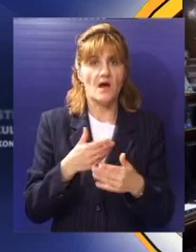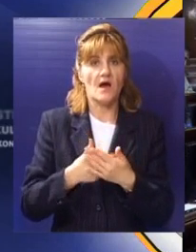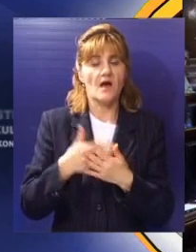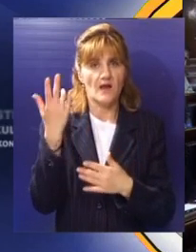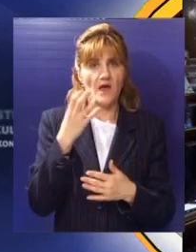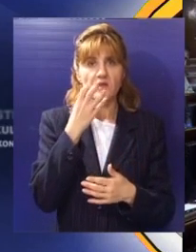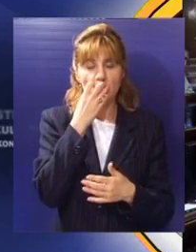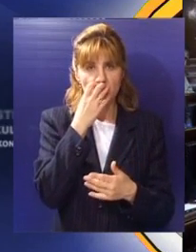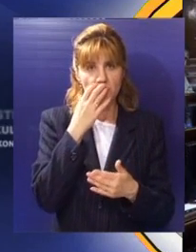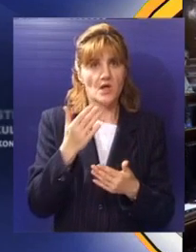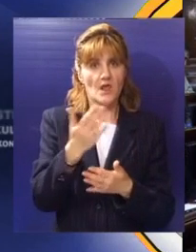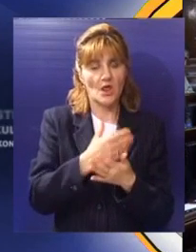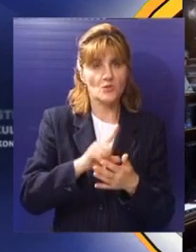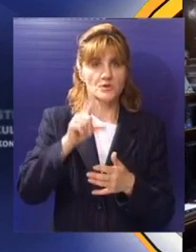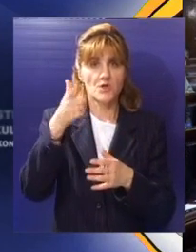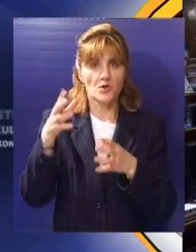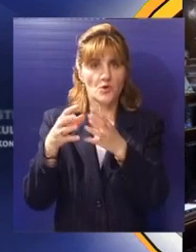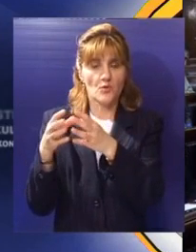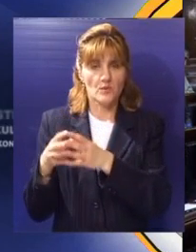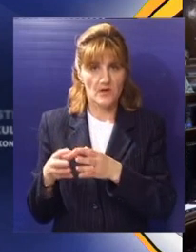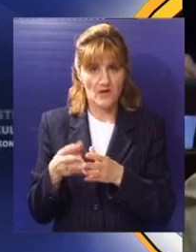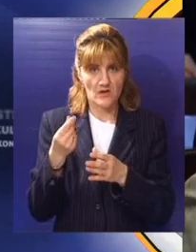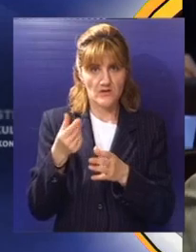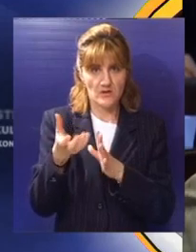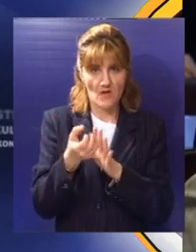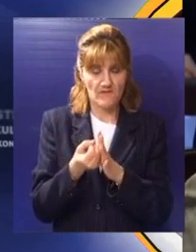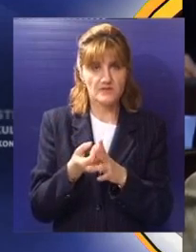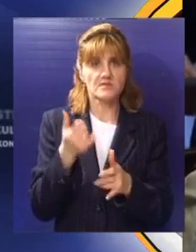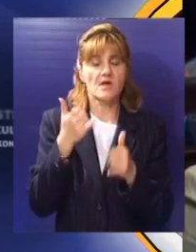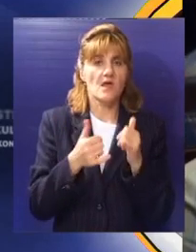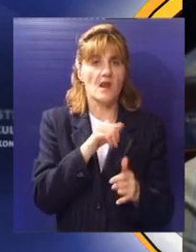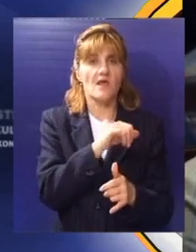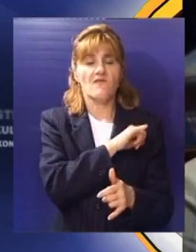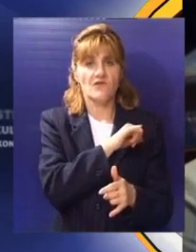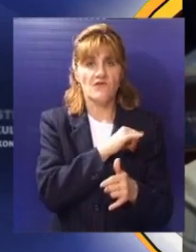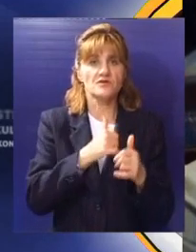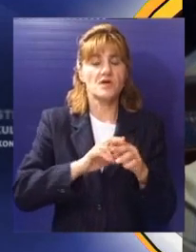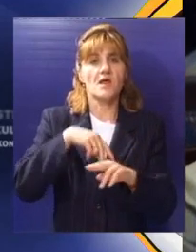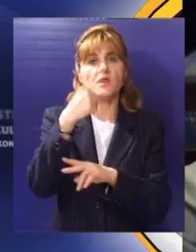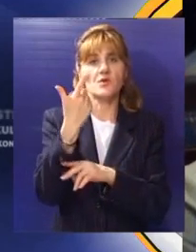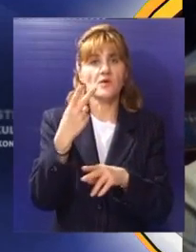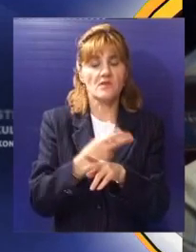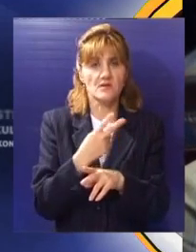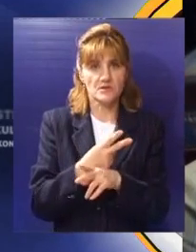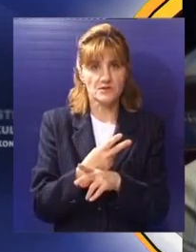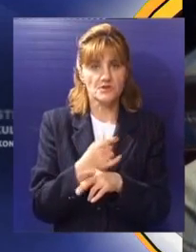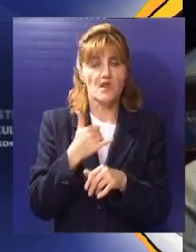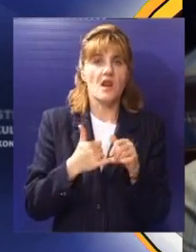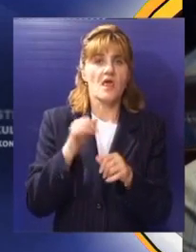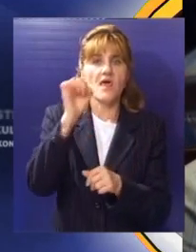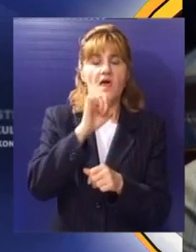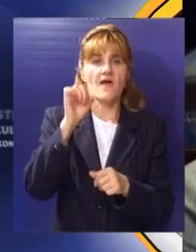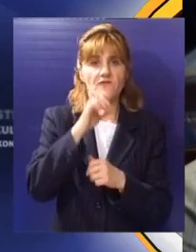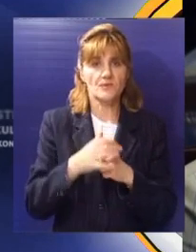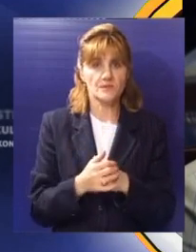trudi da maksimalno iskoristi i druge fondove koji stoje na raspolaganju, bilo da su u pitanju pokrajinski, republički ili prekogranični, bilo da su u pitanju